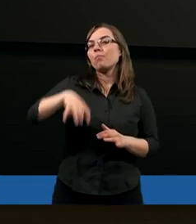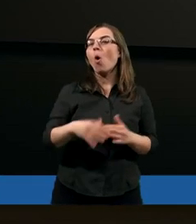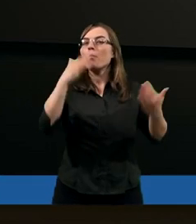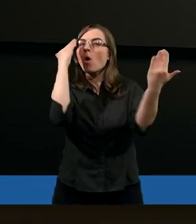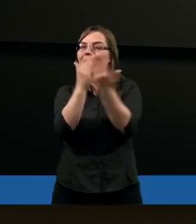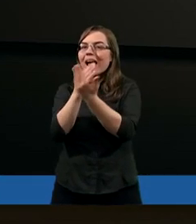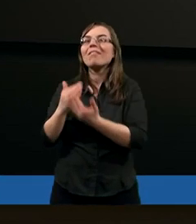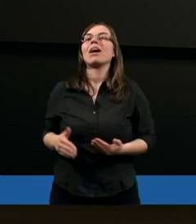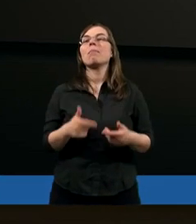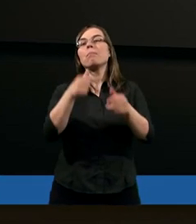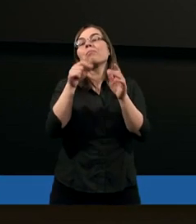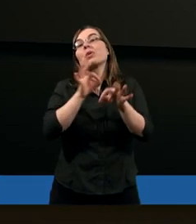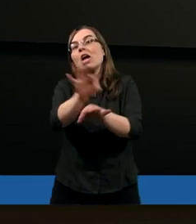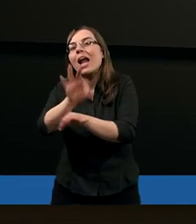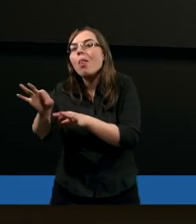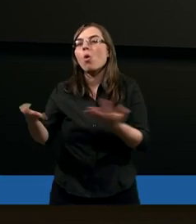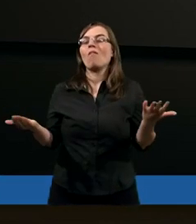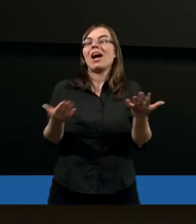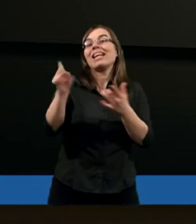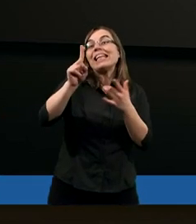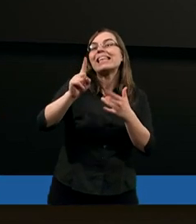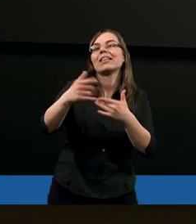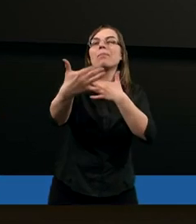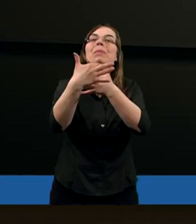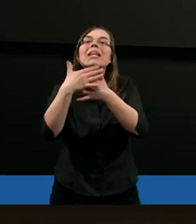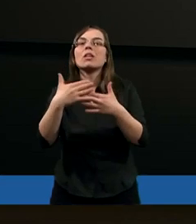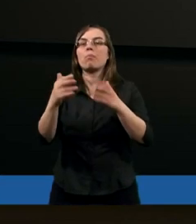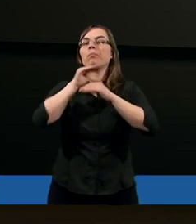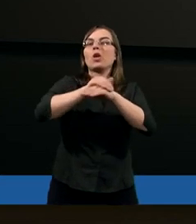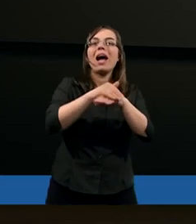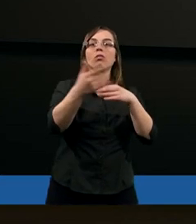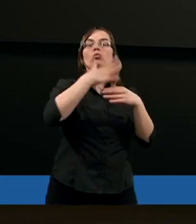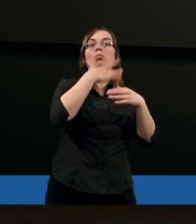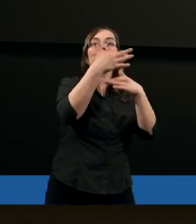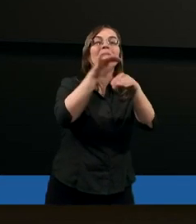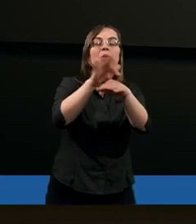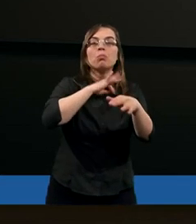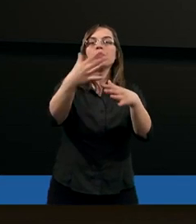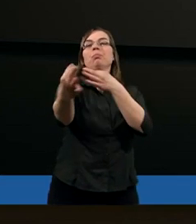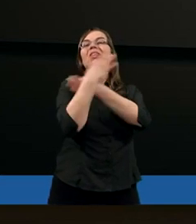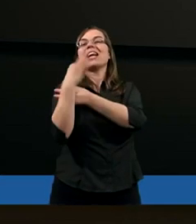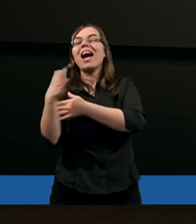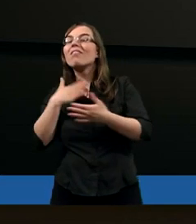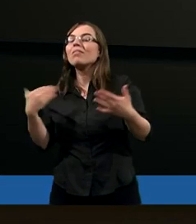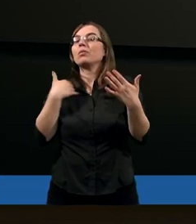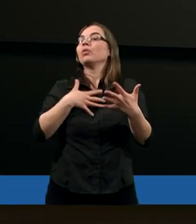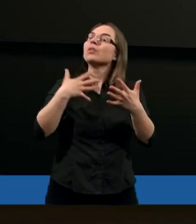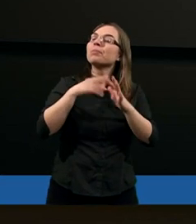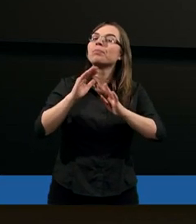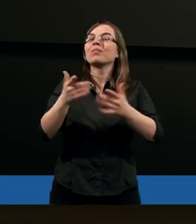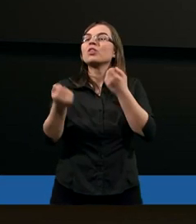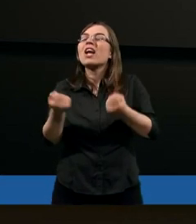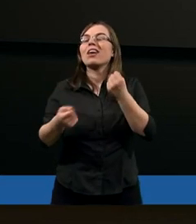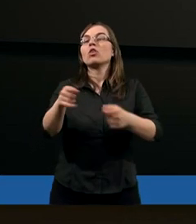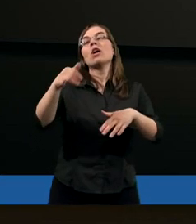prześladowania ich najbliższych, ich przyjaciół, to wtedy, kiedy przychodziły